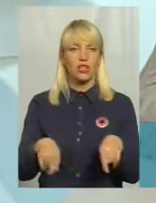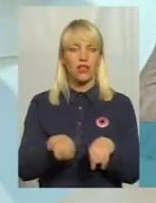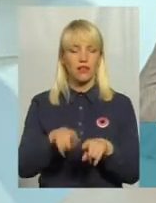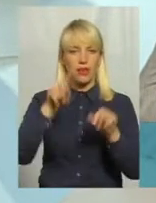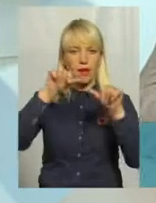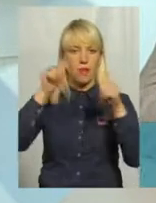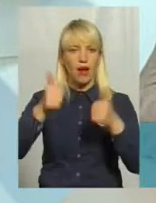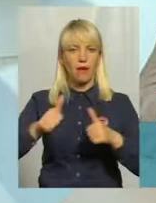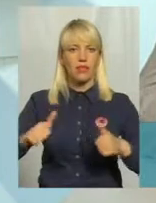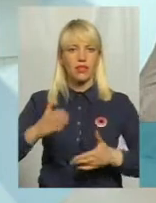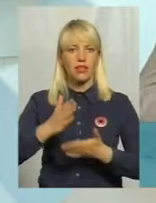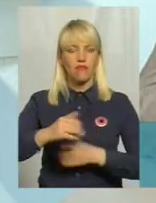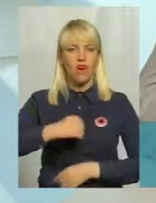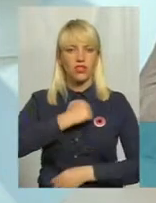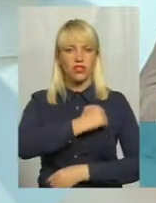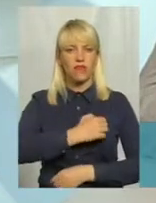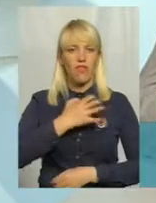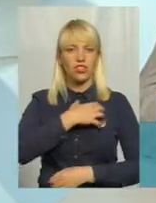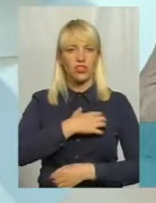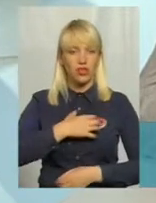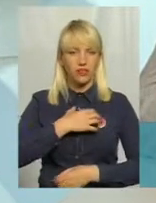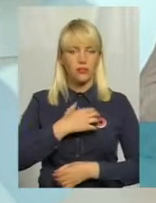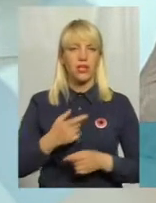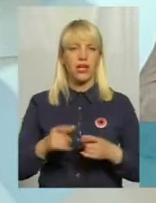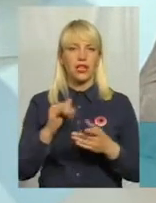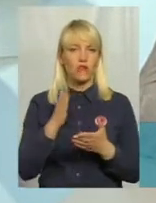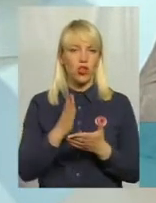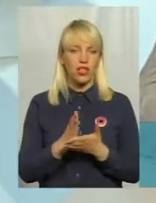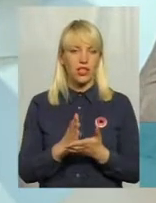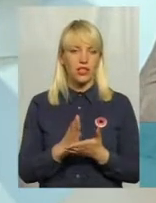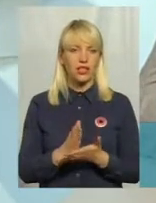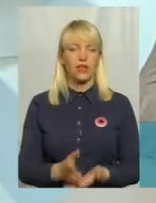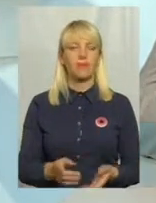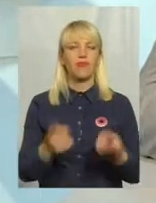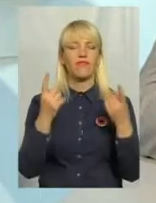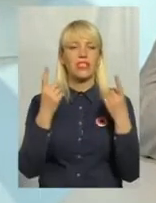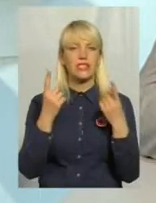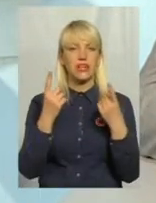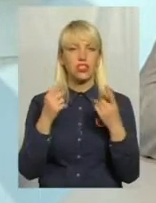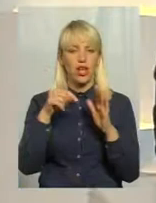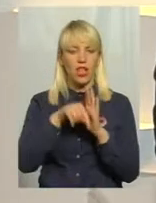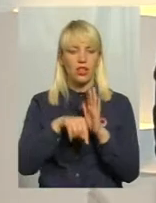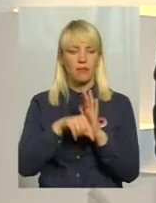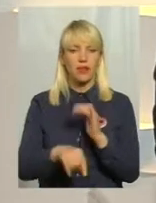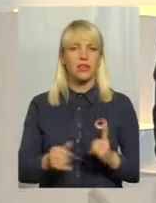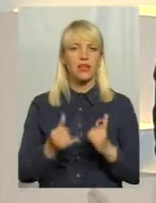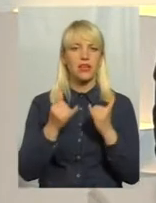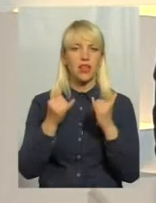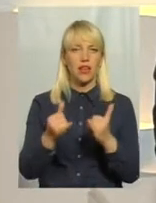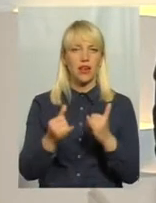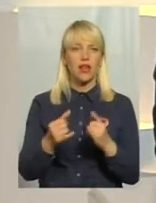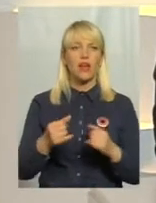важливими, і я думаю, що вони є визначальними для формування історичної пам'яті